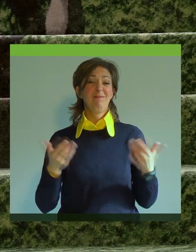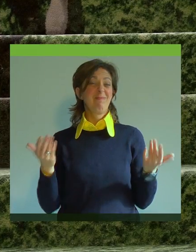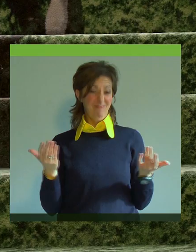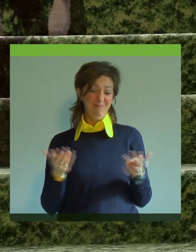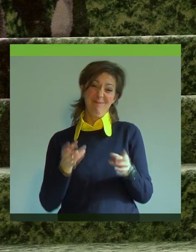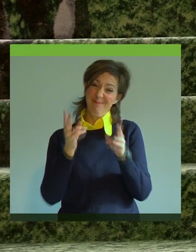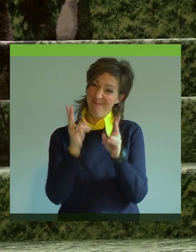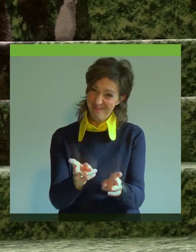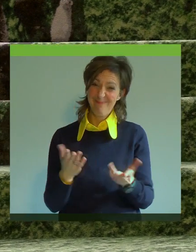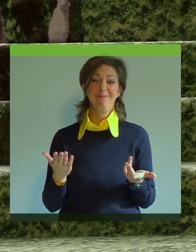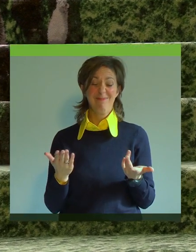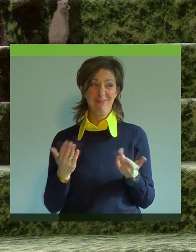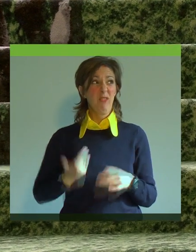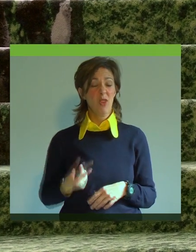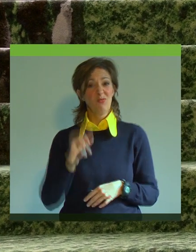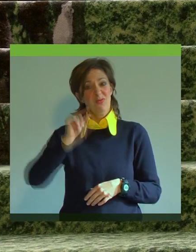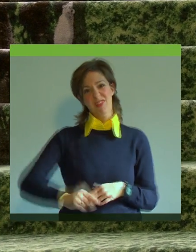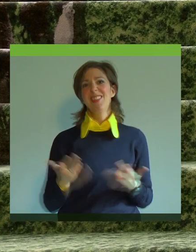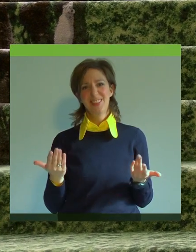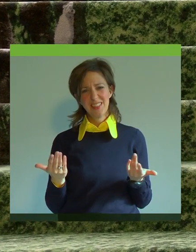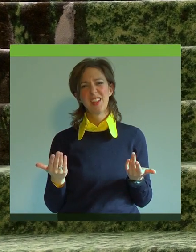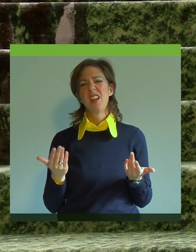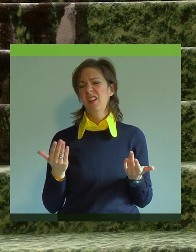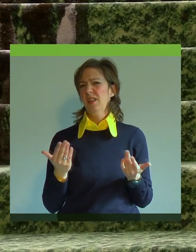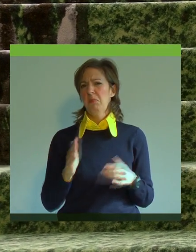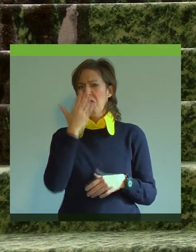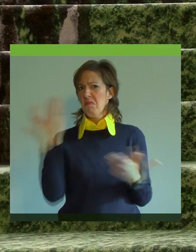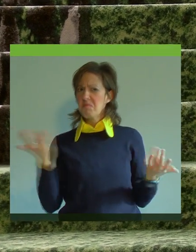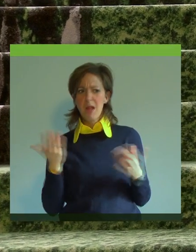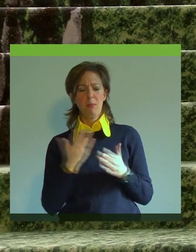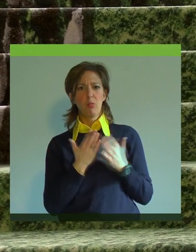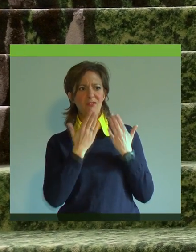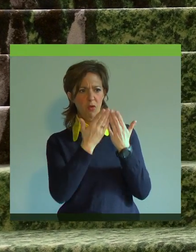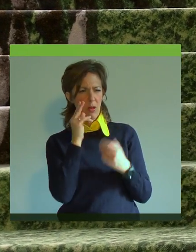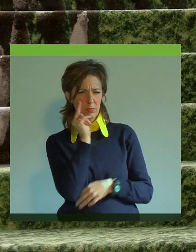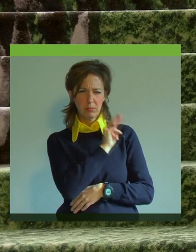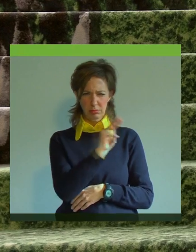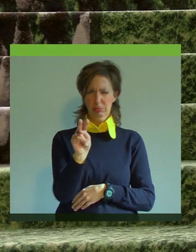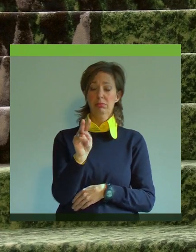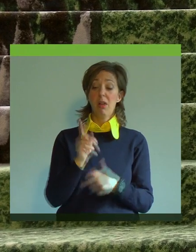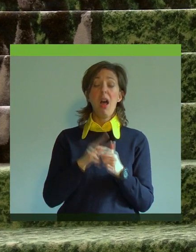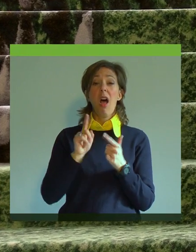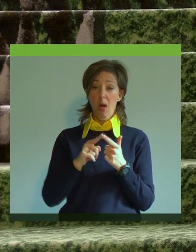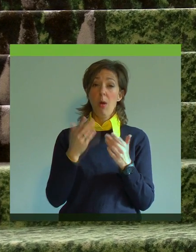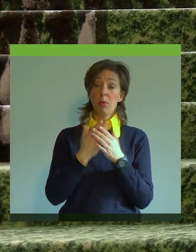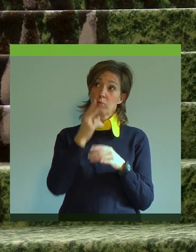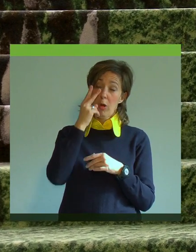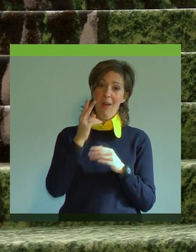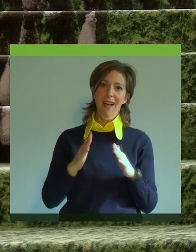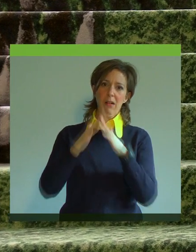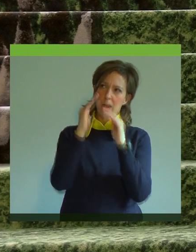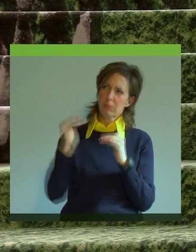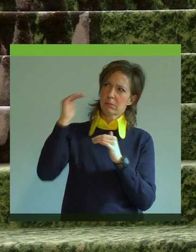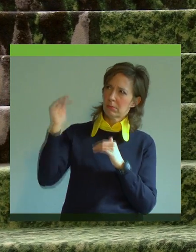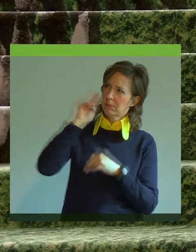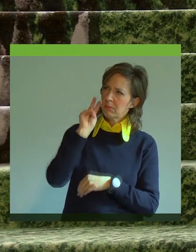Also auf jeden Fall, man ist auf jeden Fall in der Minderheit. Was merkt man in den Vorlesungen? Das merkt man vor allem, wenn man in die